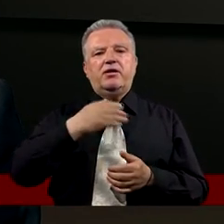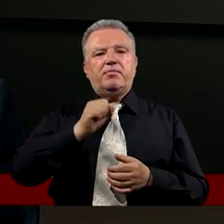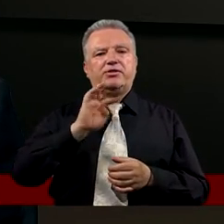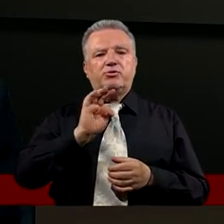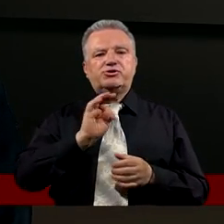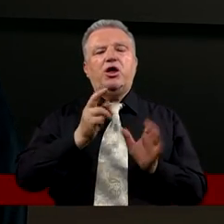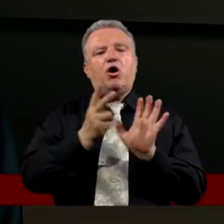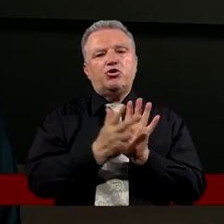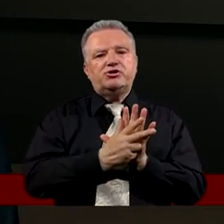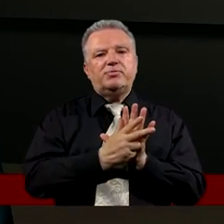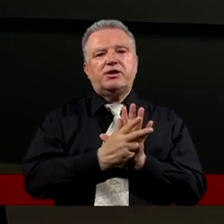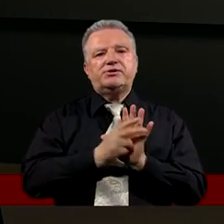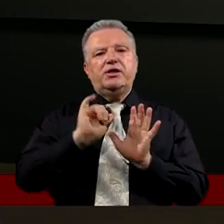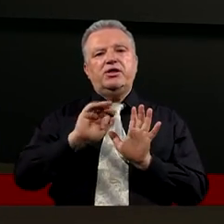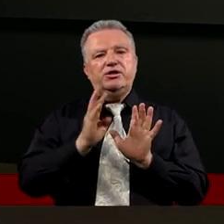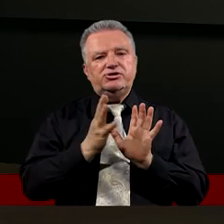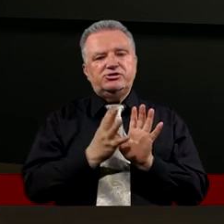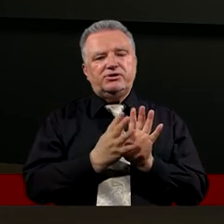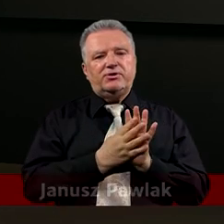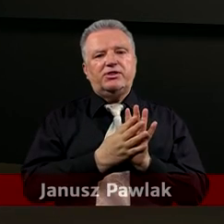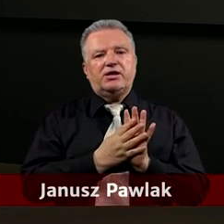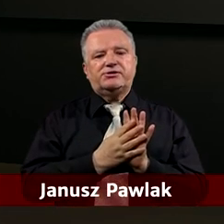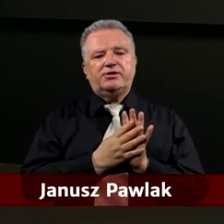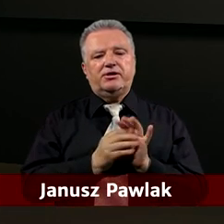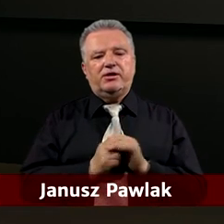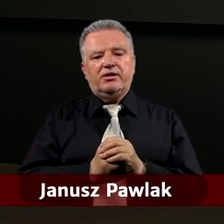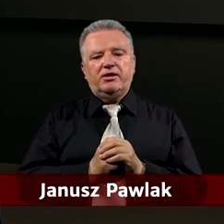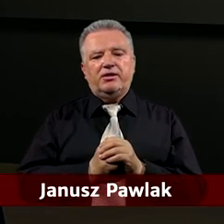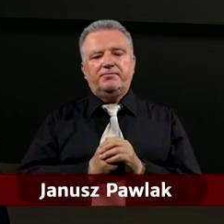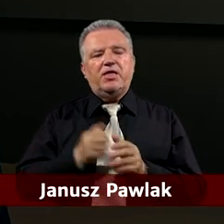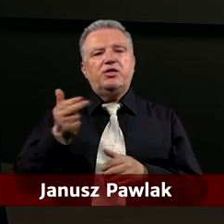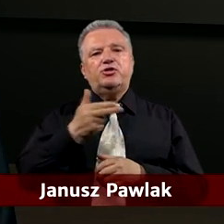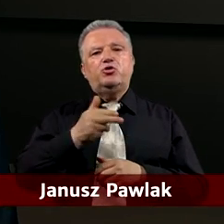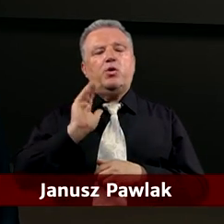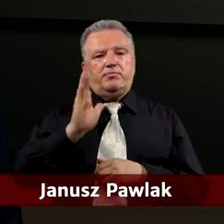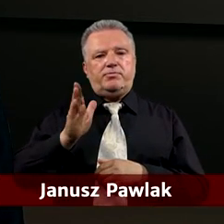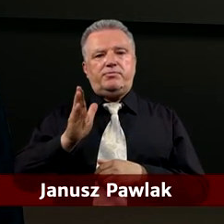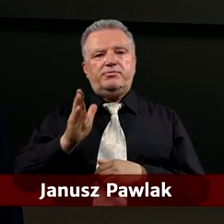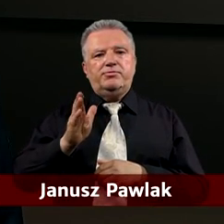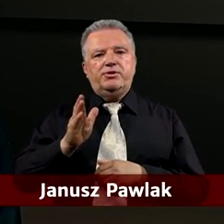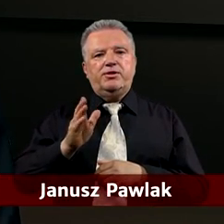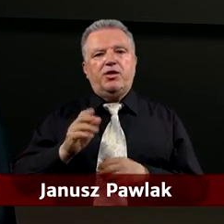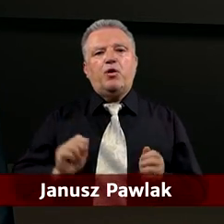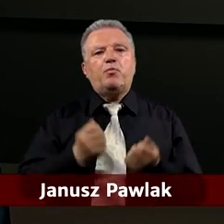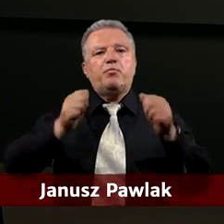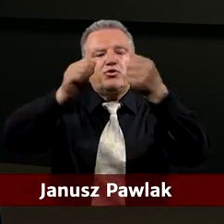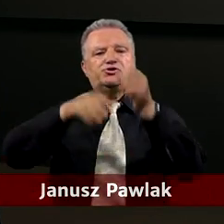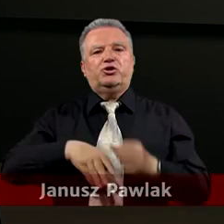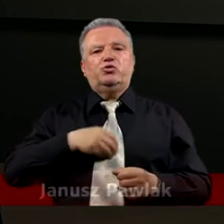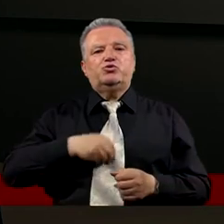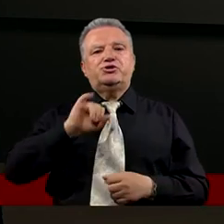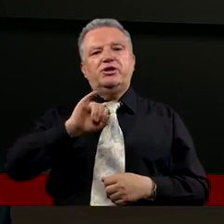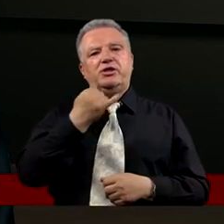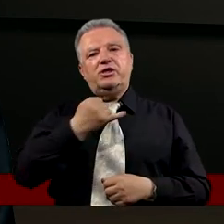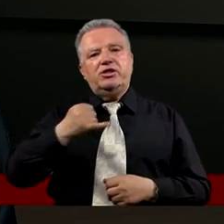Rozdział 18 Oraz Rozdział 19 A zatytułowane Będzie Bożki duszy